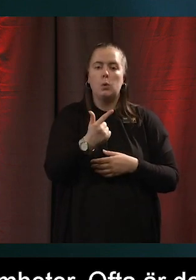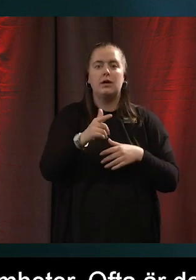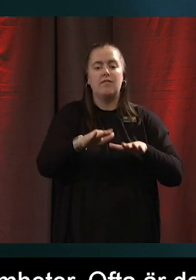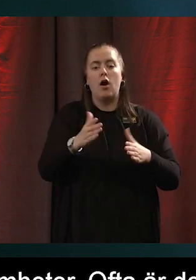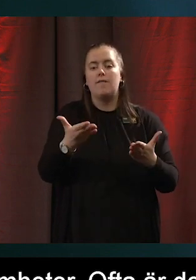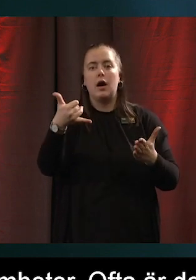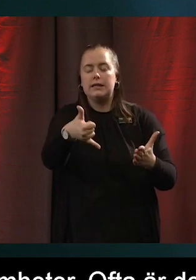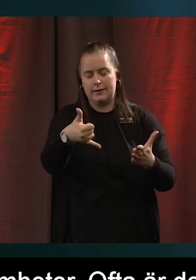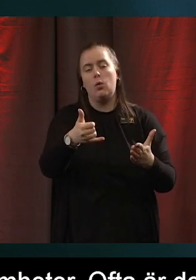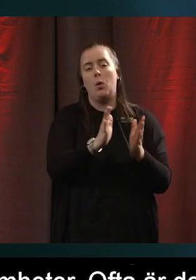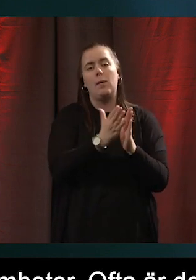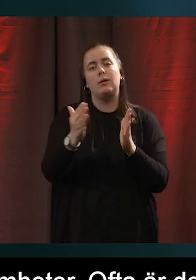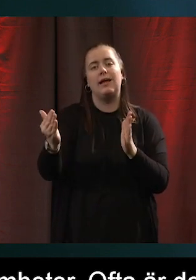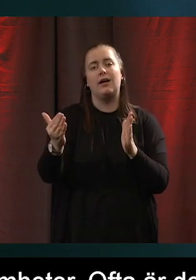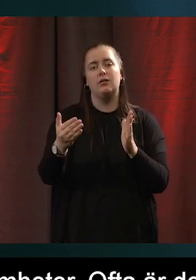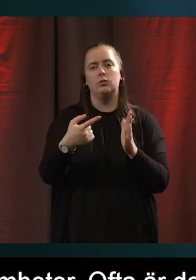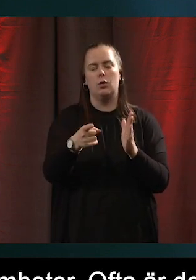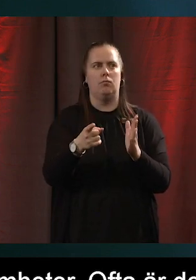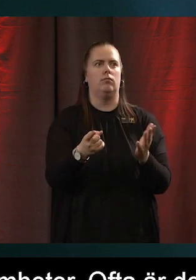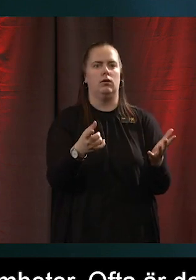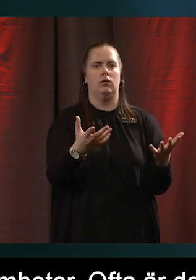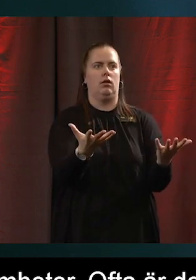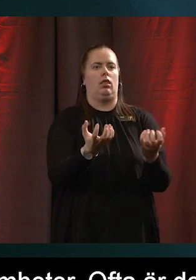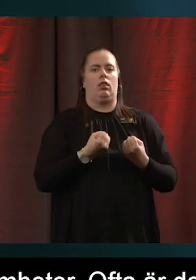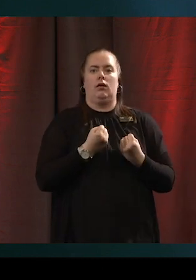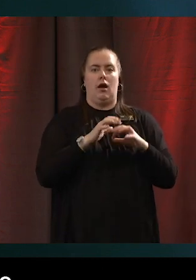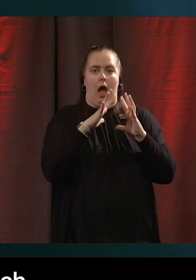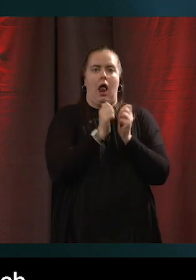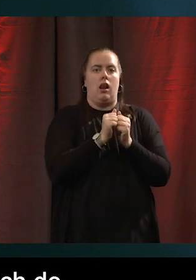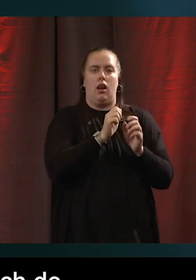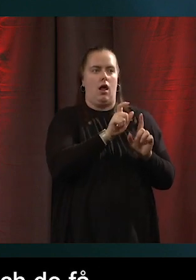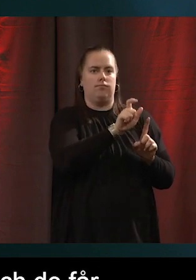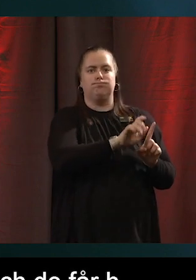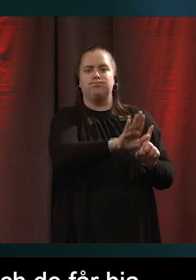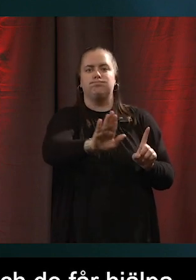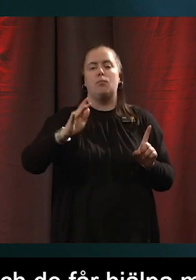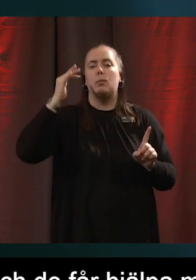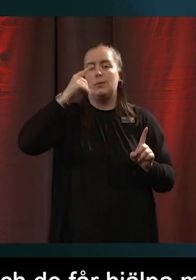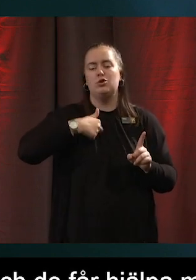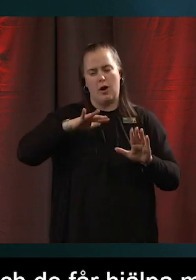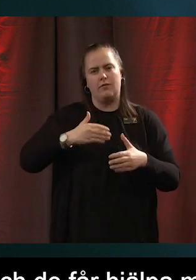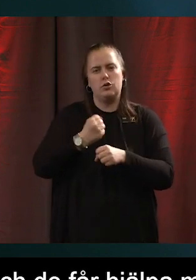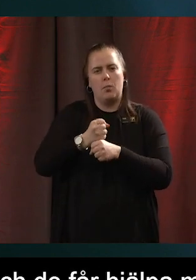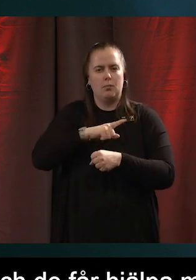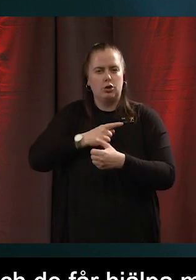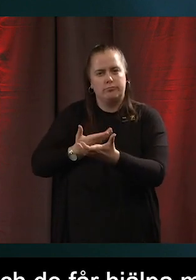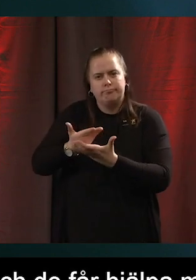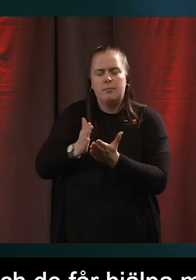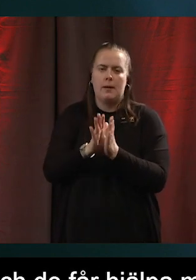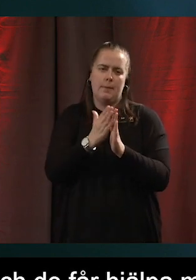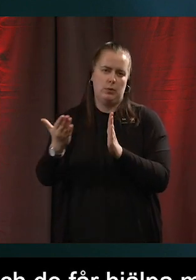allting som människor behöver hjälp med. Och det försöker de nu. Jag jobbar mycket med bibliotek och bibliotek är en fantastisk